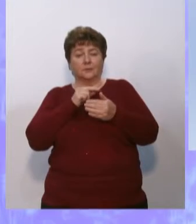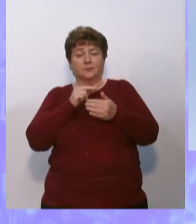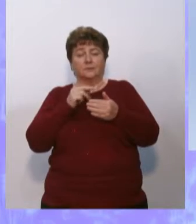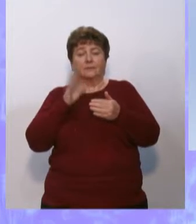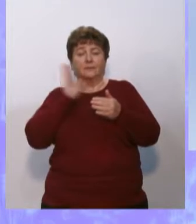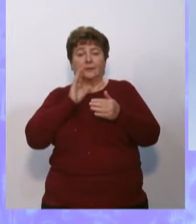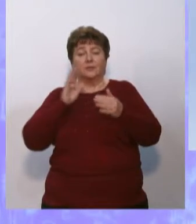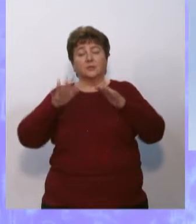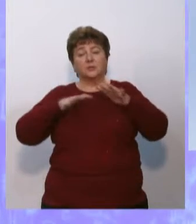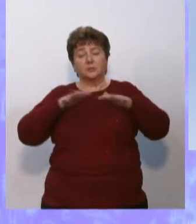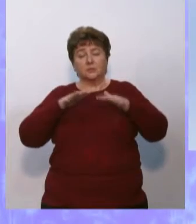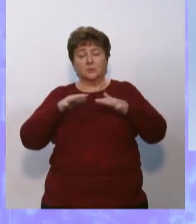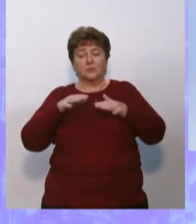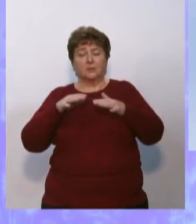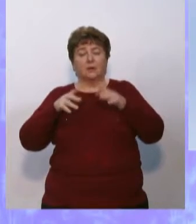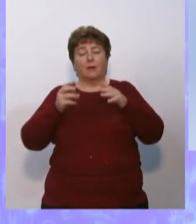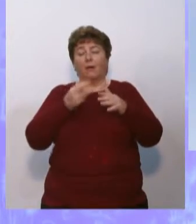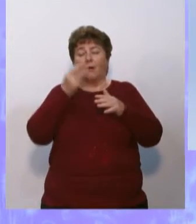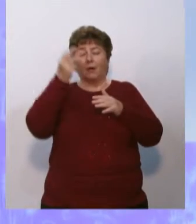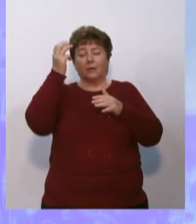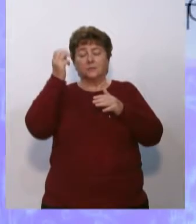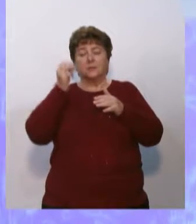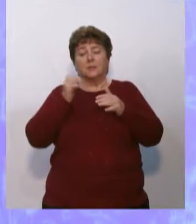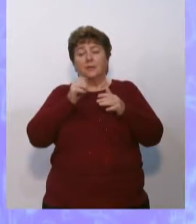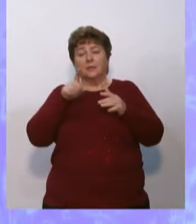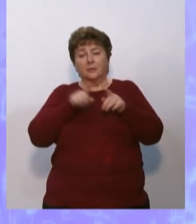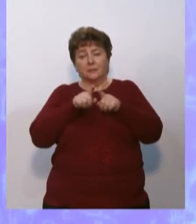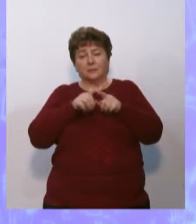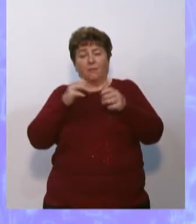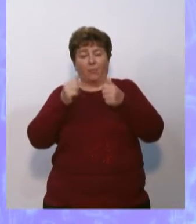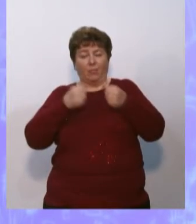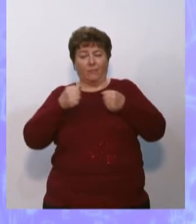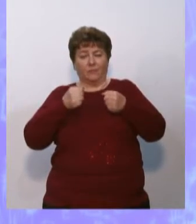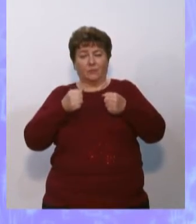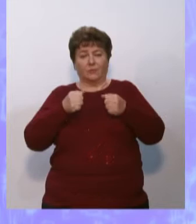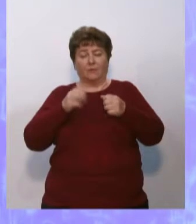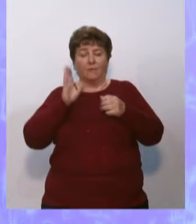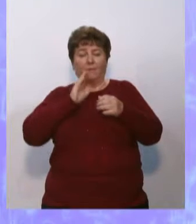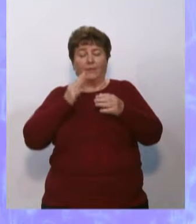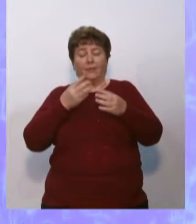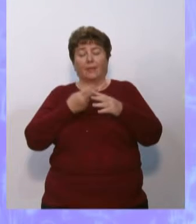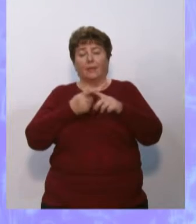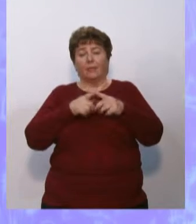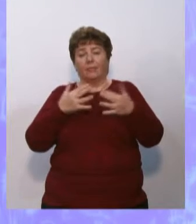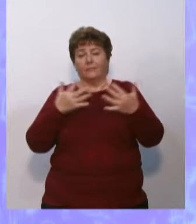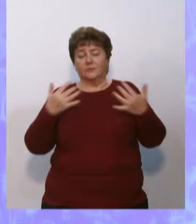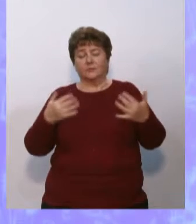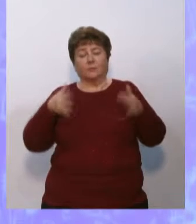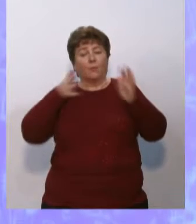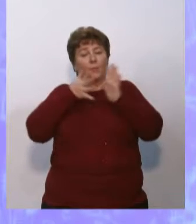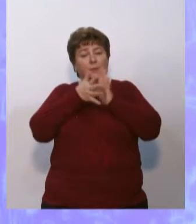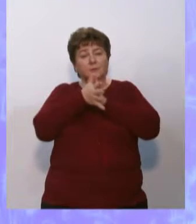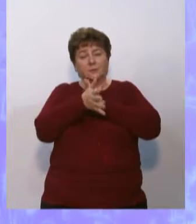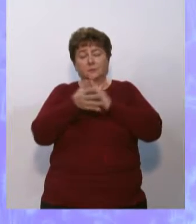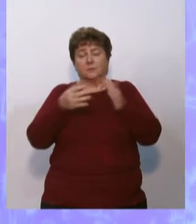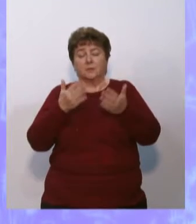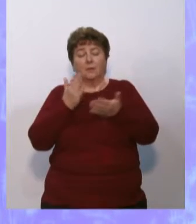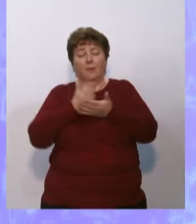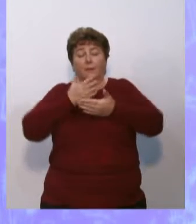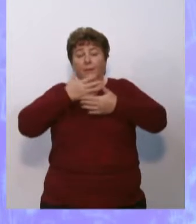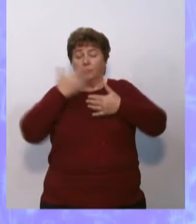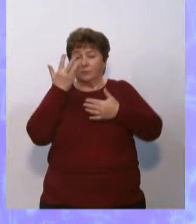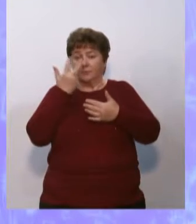газообразная, твёрдая. Вода – это вещество прозрачное, не имеющее